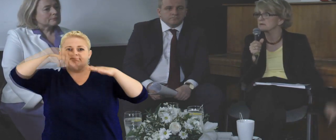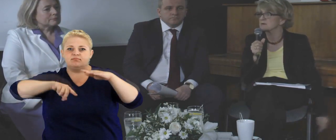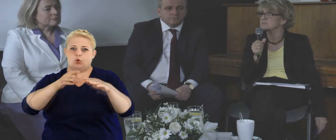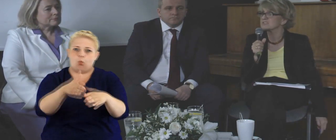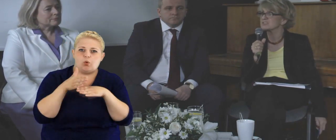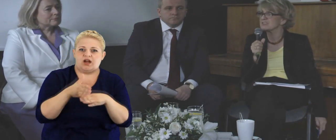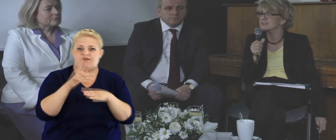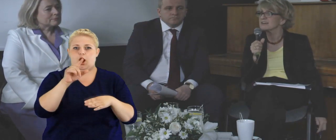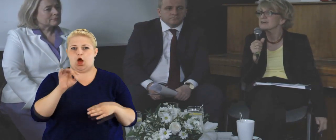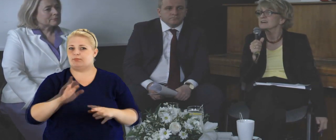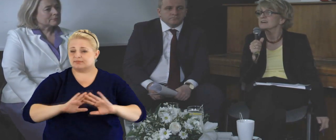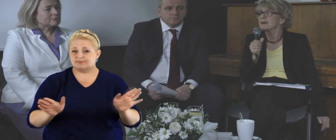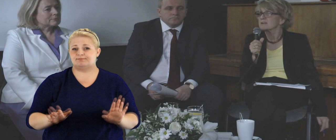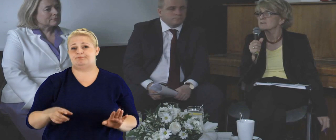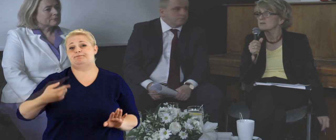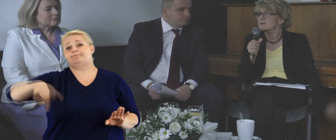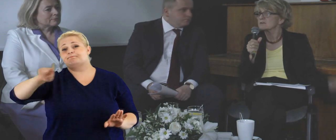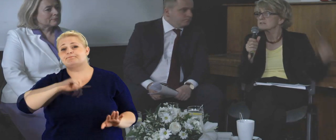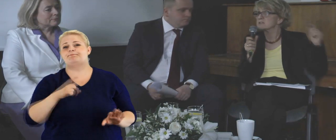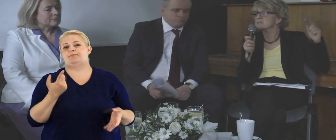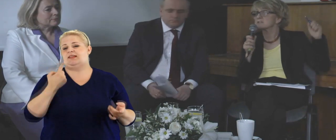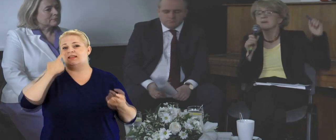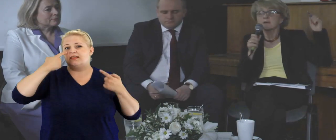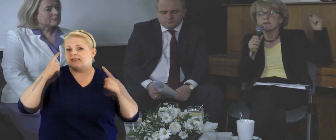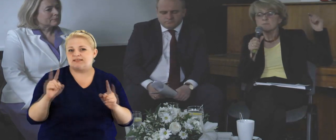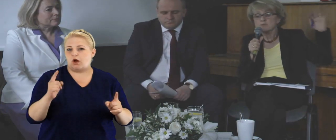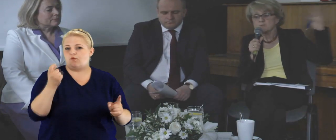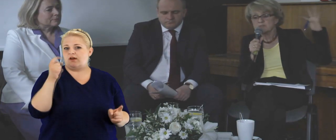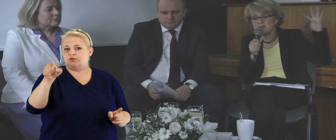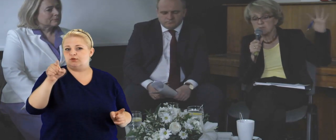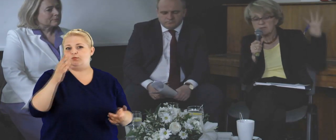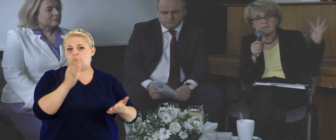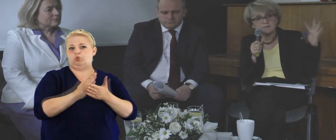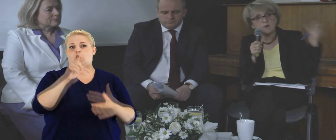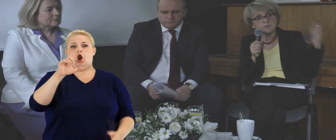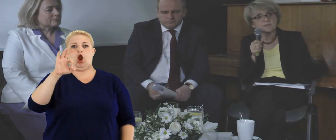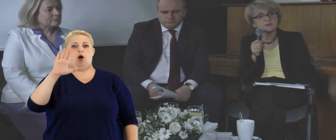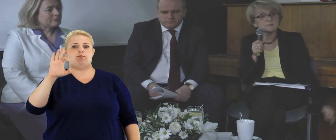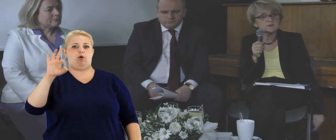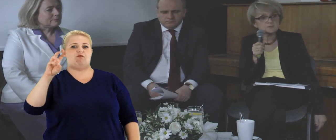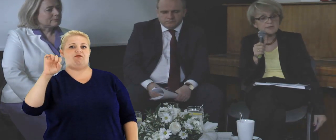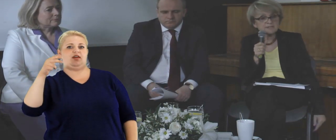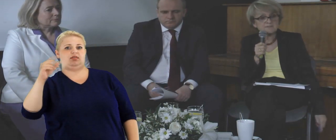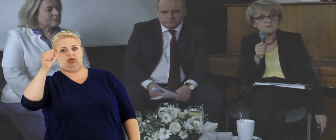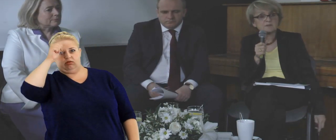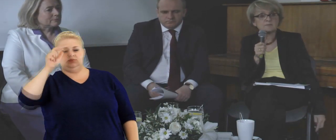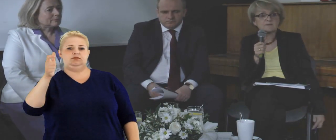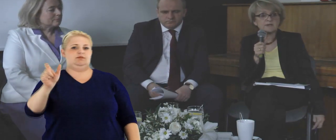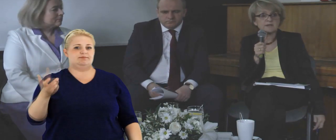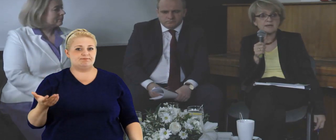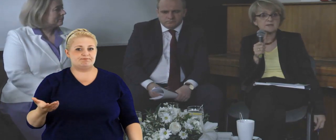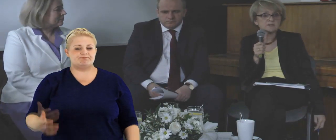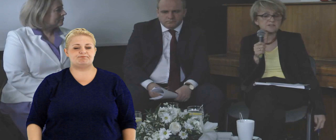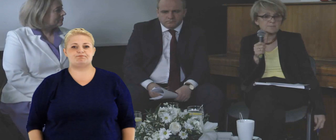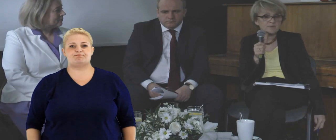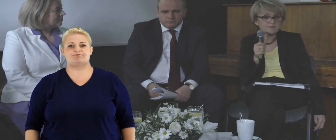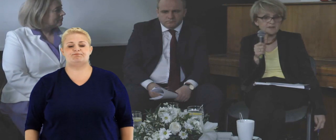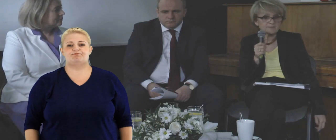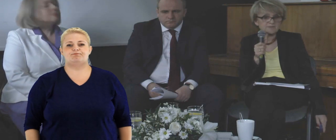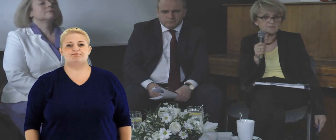gospodarki lobbystycznej, a nie do... I ostatnia rzecz, myśmy przegapili taki moment, kiedy mogliśmy nazwać lobbowanie